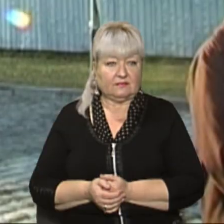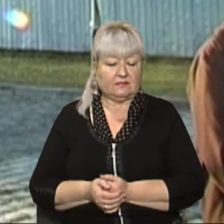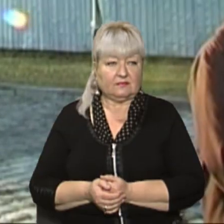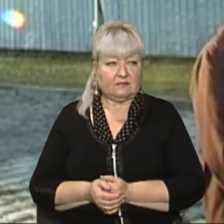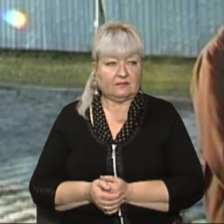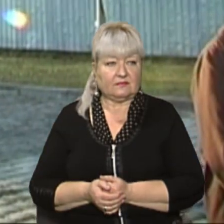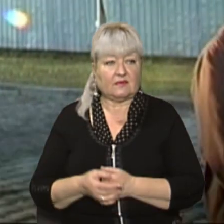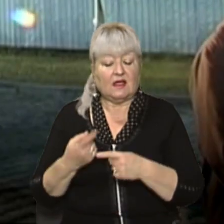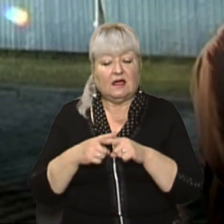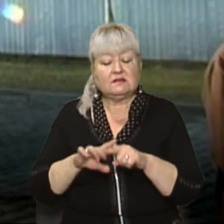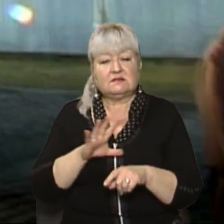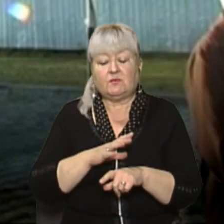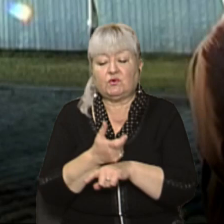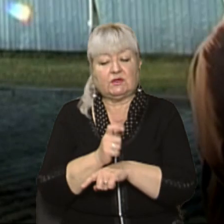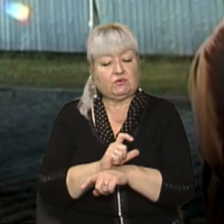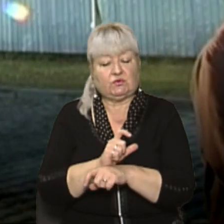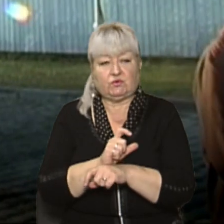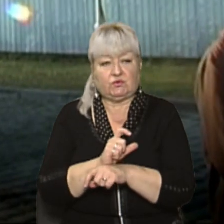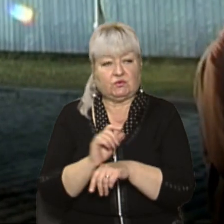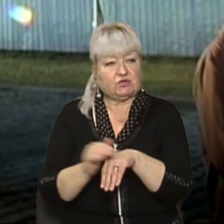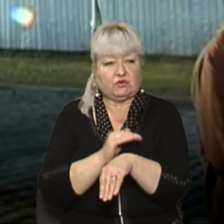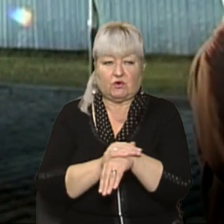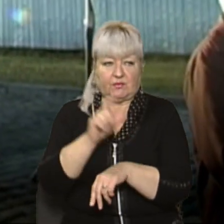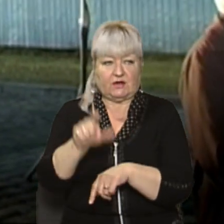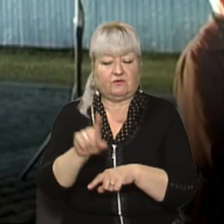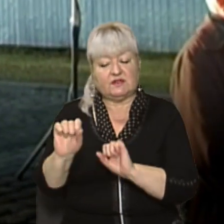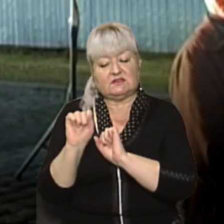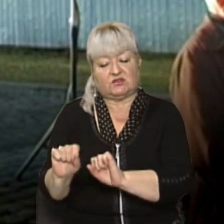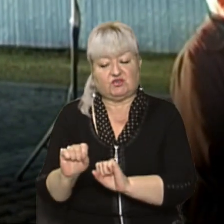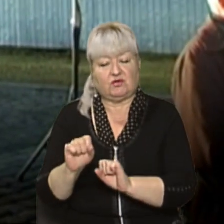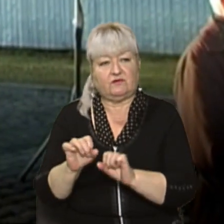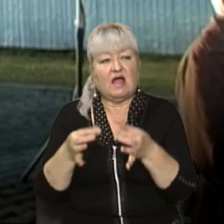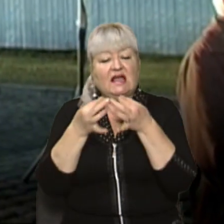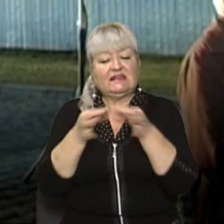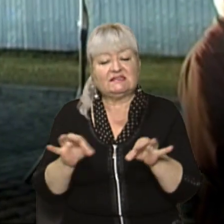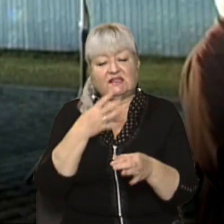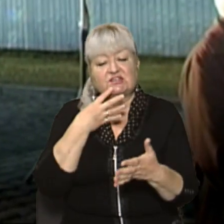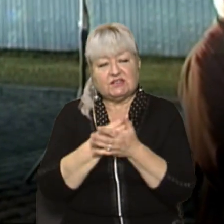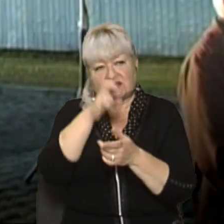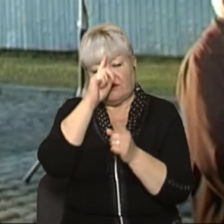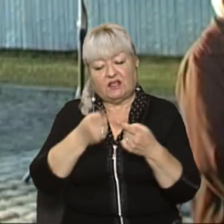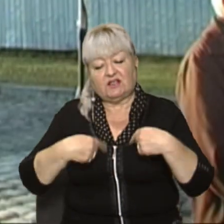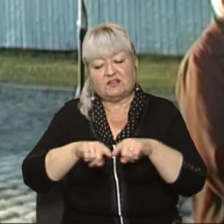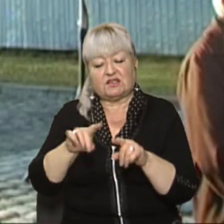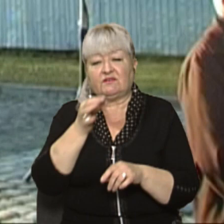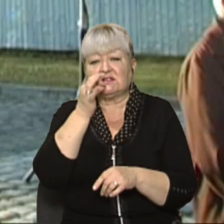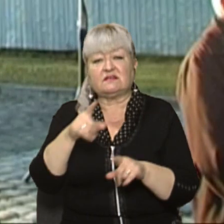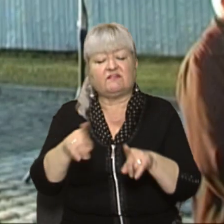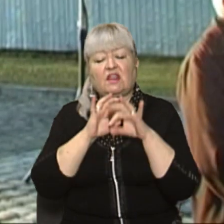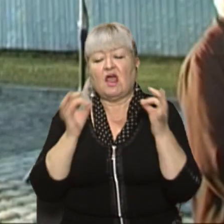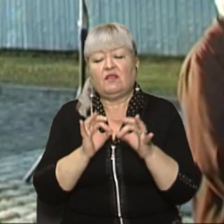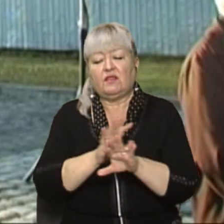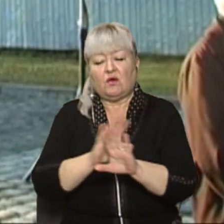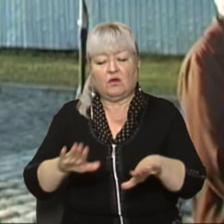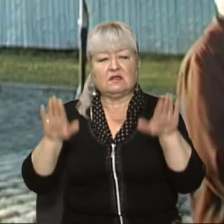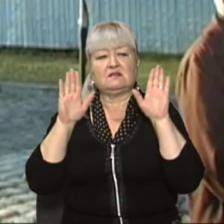Це була надзвичайно добра людина. Він відстоював свою незалежність, свої держави. Він сказав, що він ніколи не здасться, що він